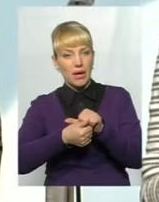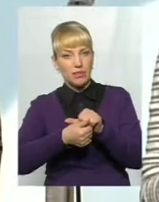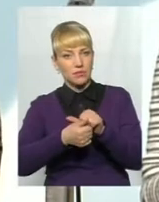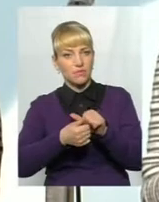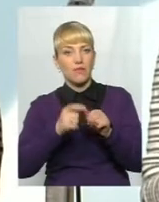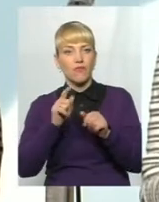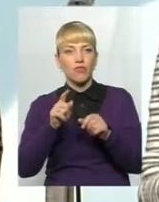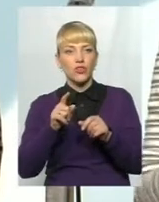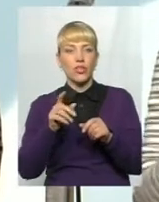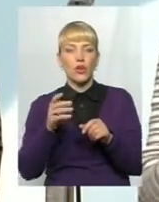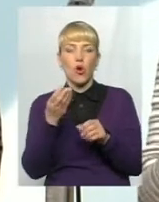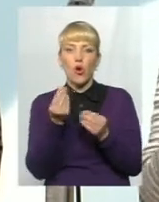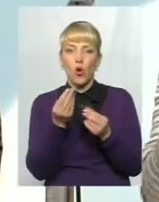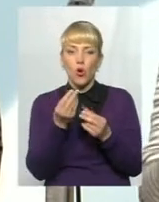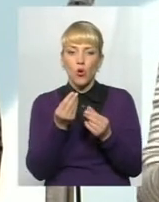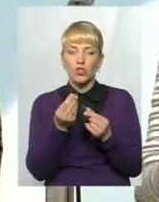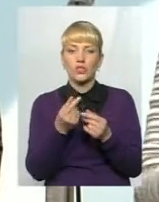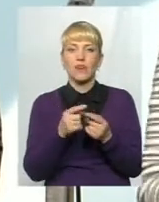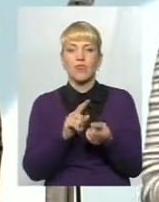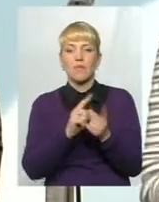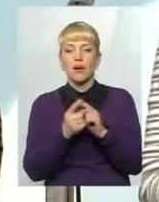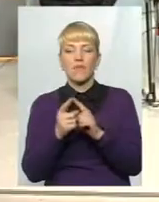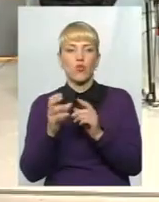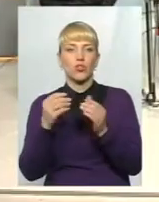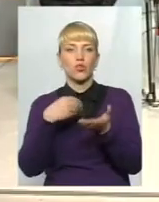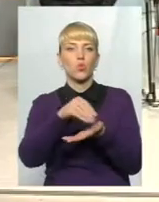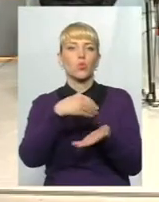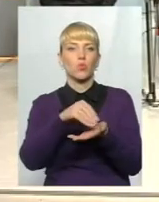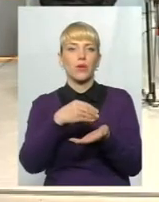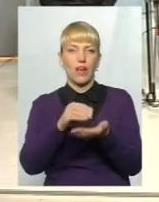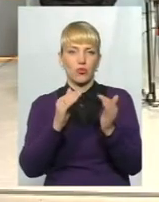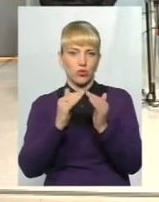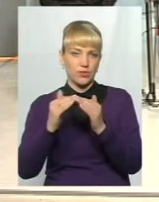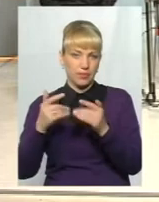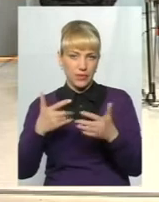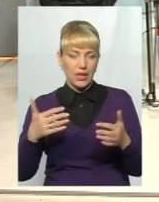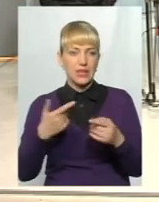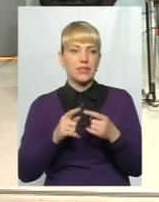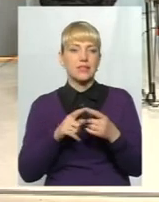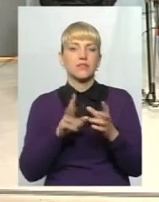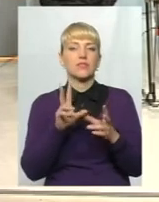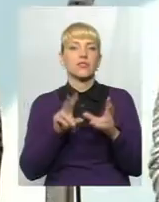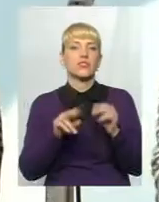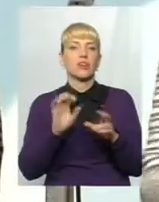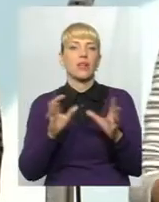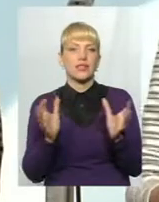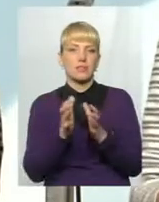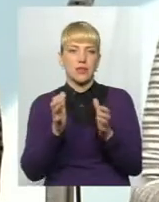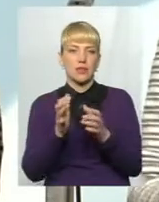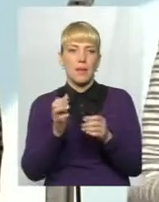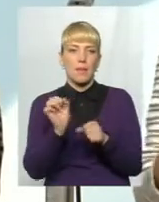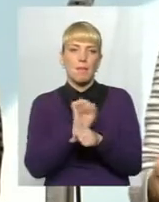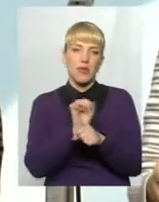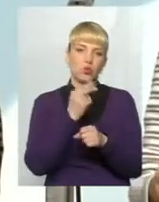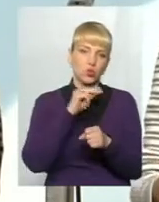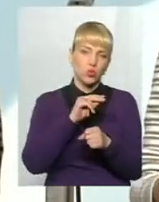готівкові кошти, вони переводять їх в нерухомість. Ну, напевно, що це в нас в Україні тенденція збереження, так? Мати краще машину-квартиру,